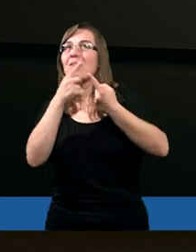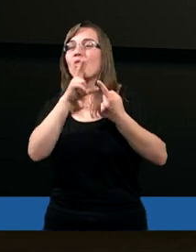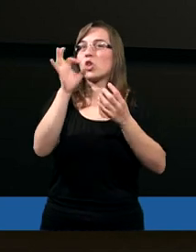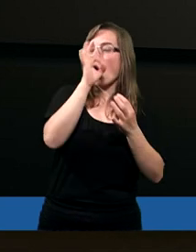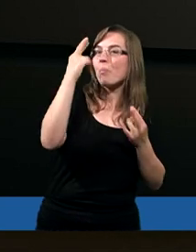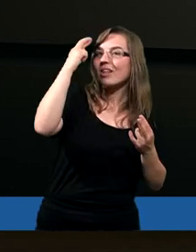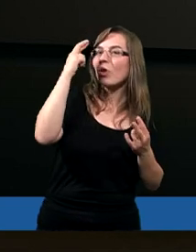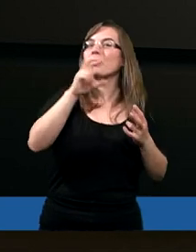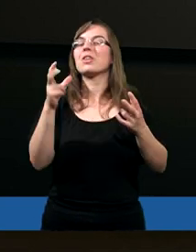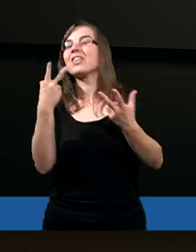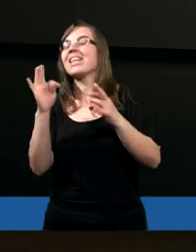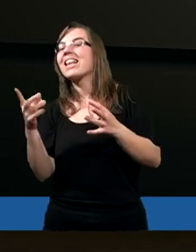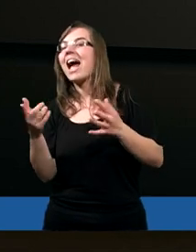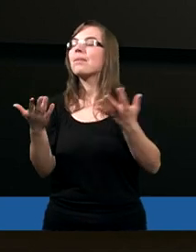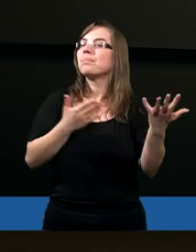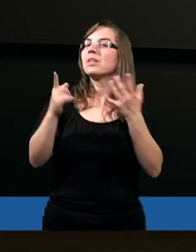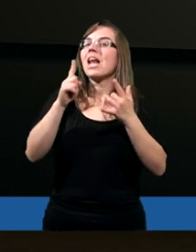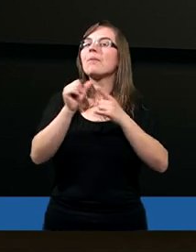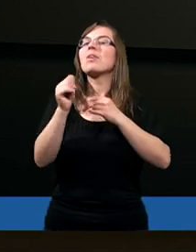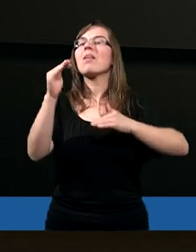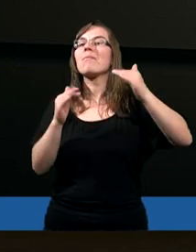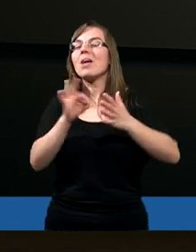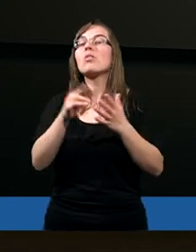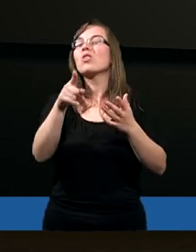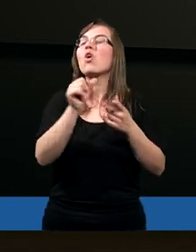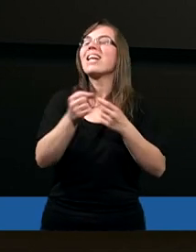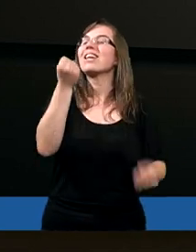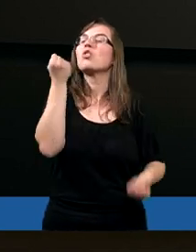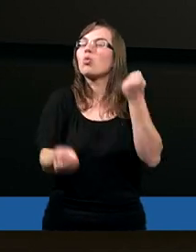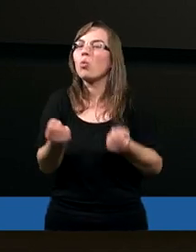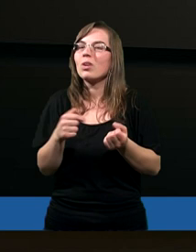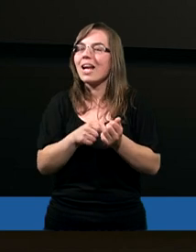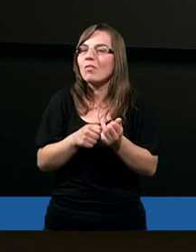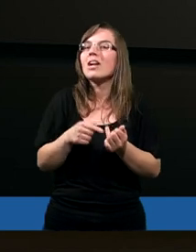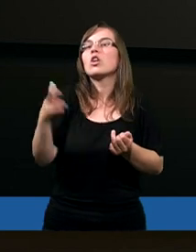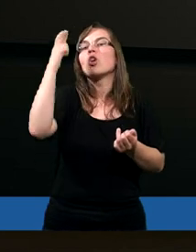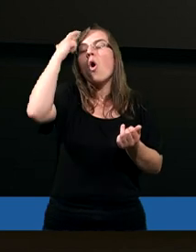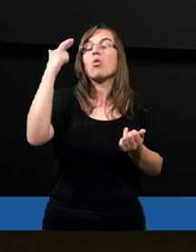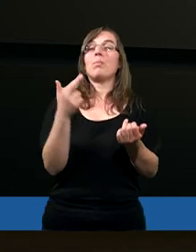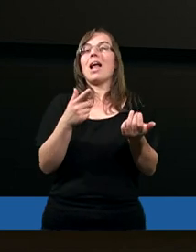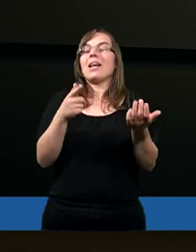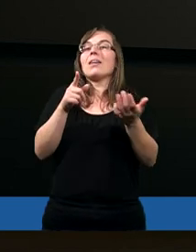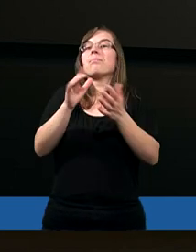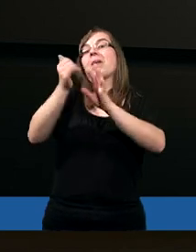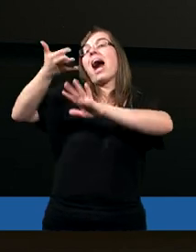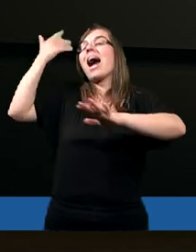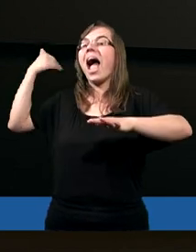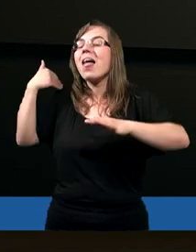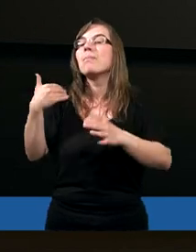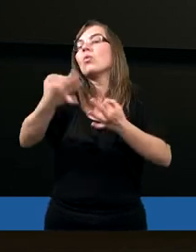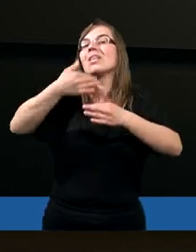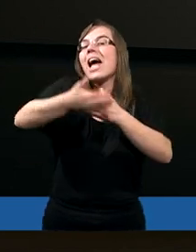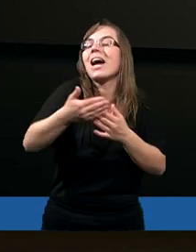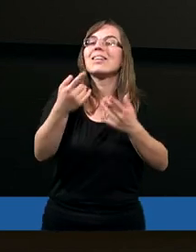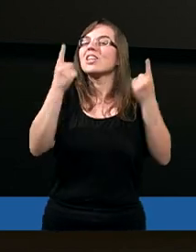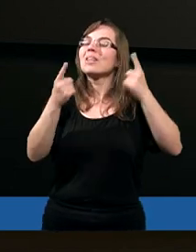jako proroctwa odnoszące się do Mesjasza. Naprawdę jest to trudne zrozumieć, jak to było to kiedyś. Natomiast wiemy,